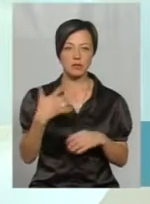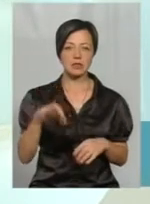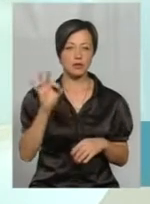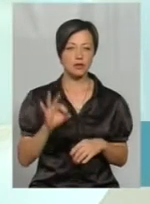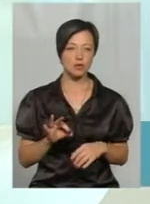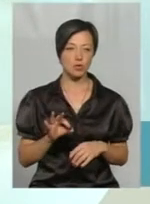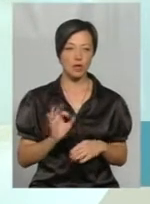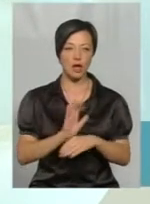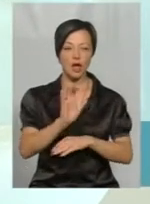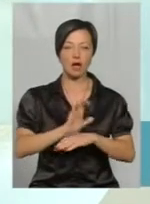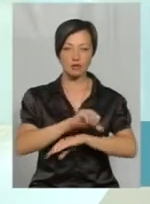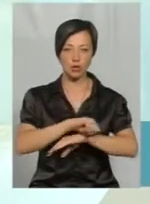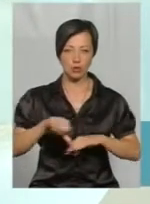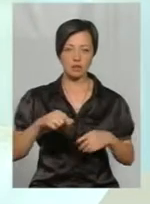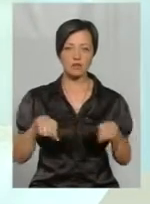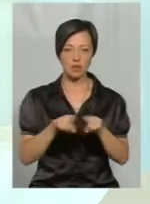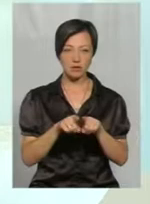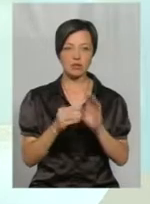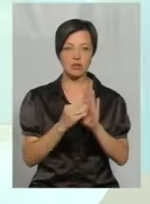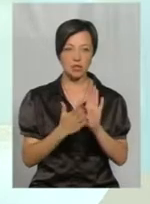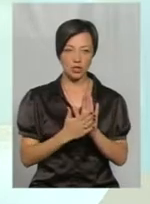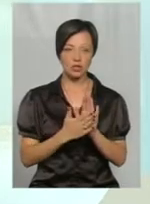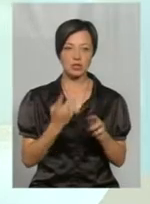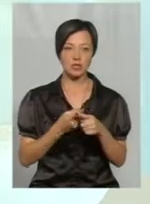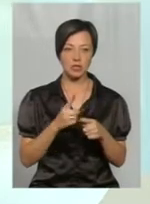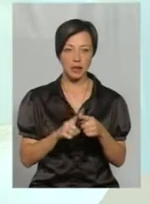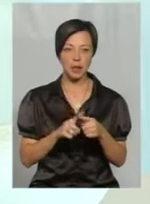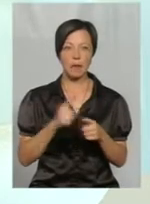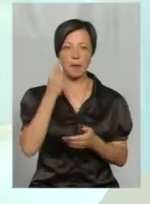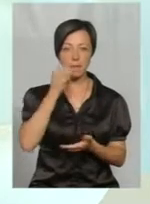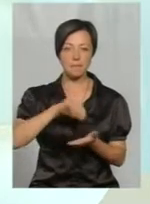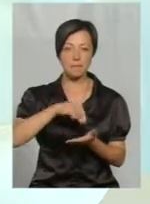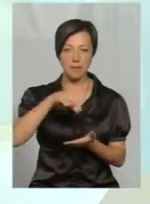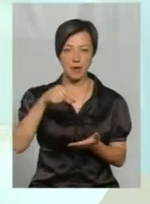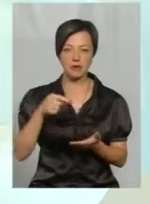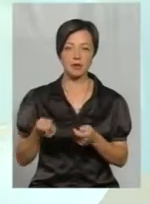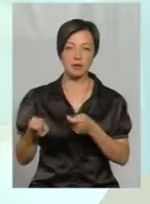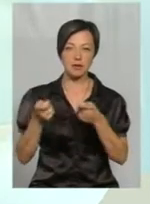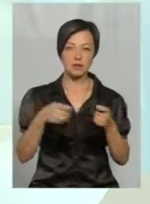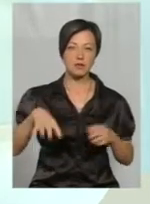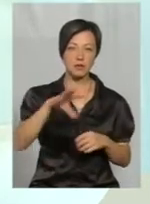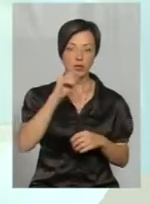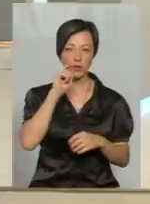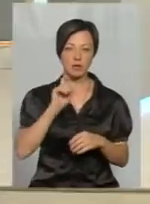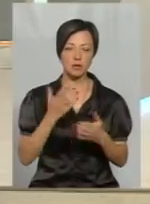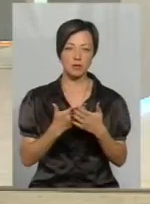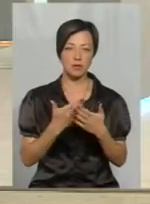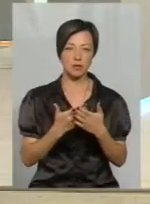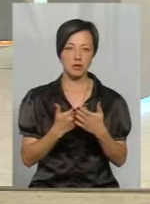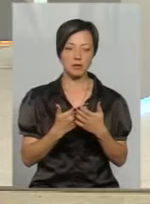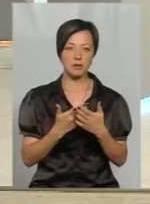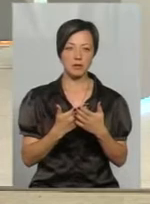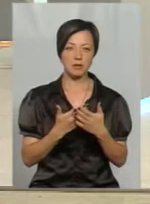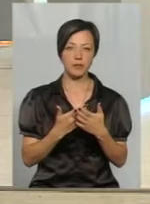експортовано. Це ж все-таки зазначено, що це мед експортований з усього України, який звезений в 2-3